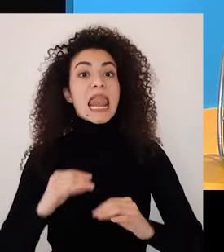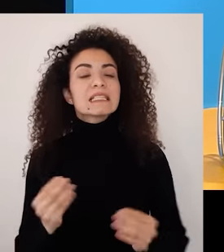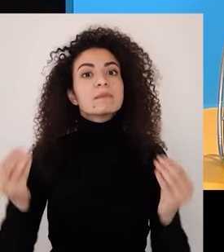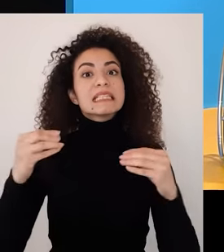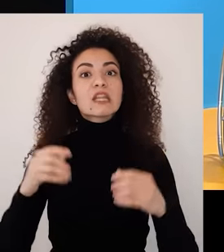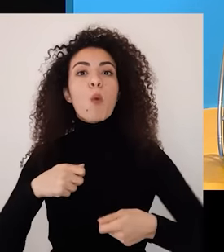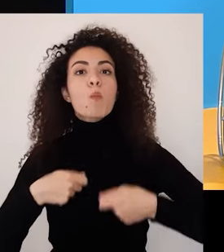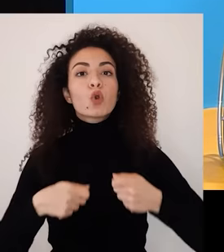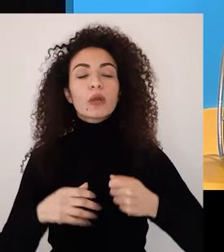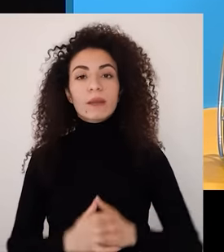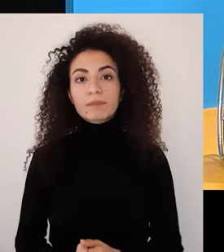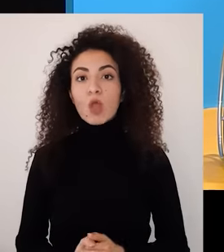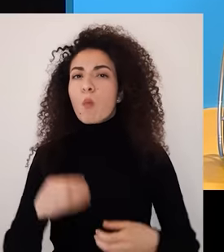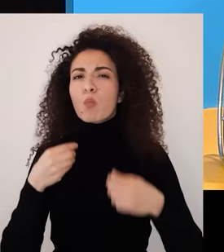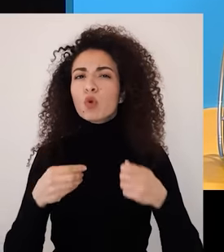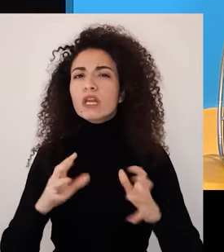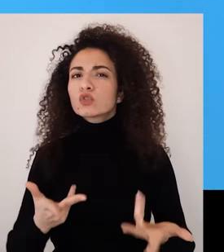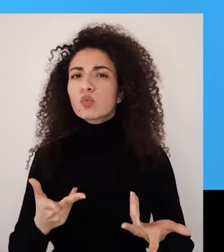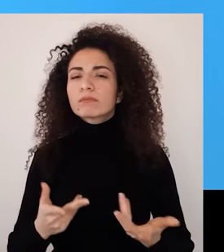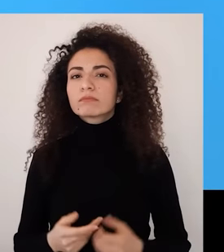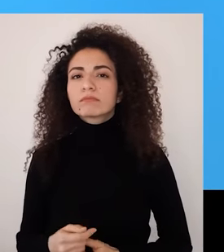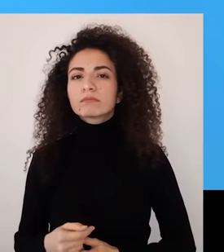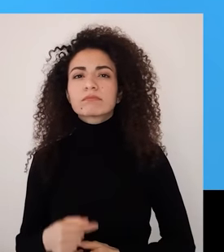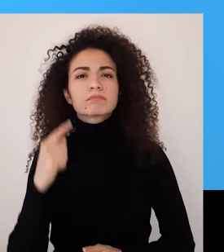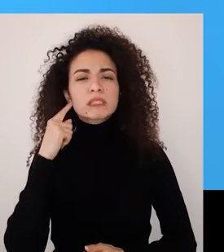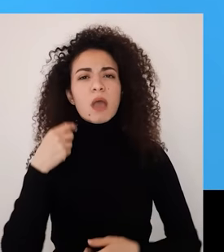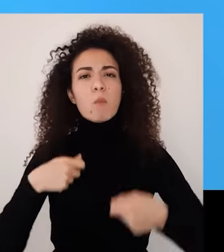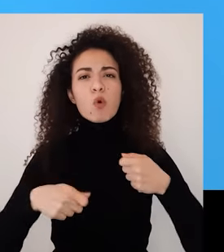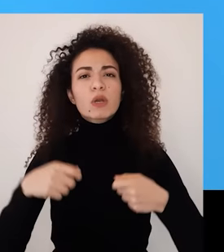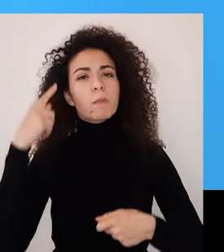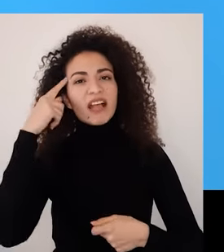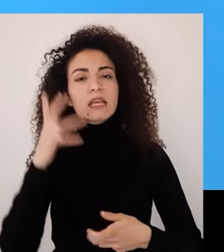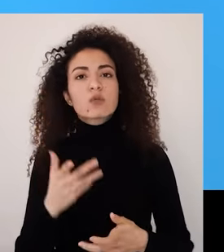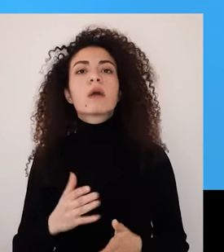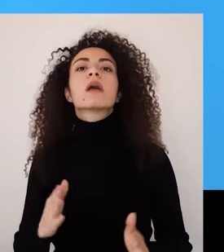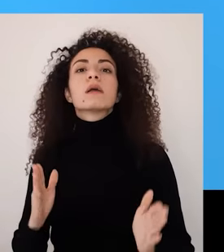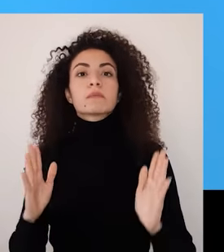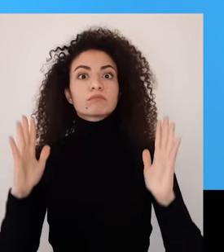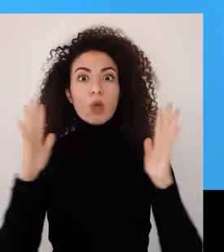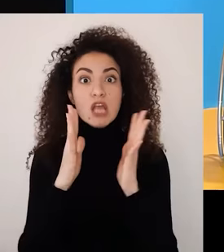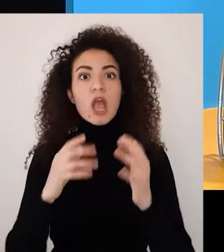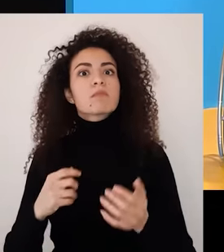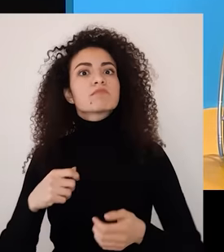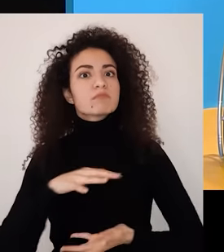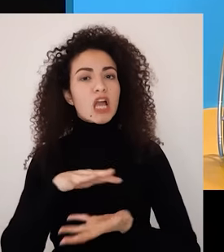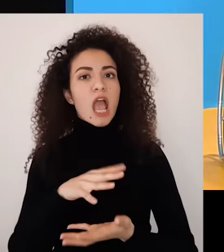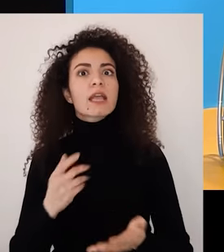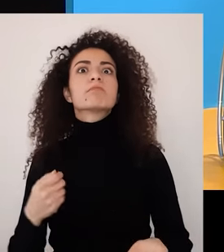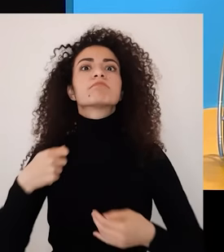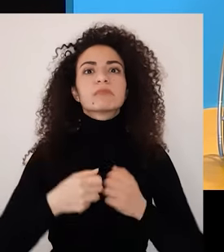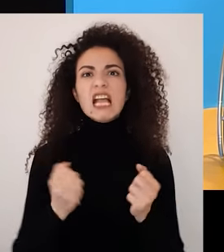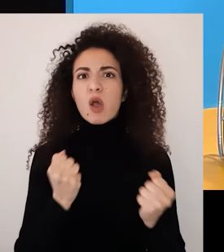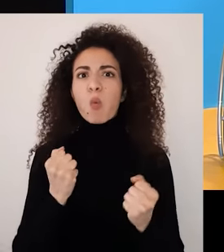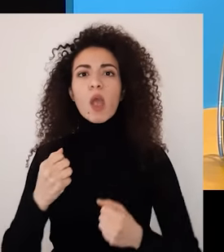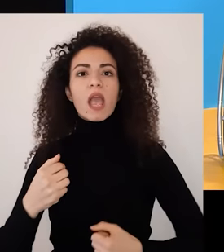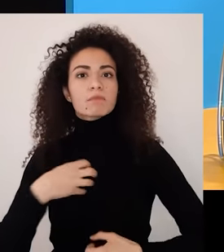مرونة شو هي الكلمات اللي بتخطر ع بالك؟ أغلبيت الأحيان الكلمات اللي بنذكرها هي تخطي الصعوبات